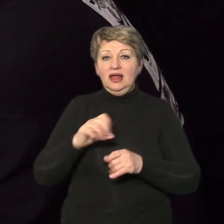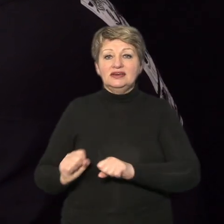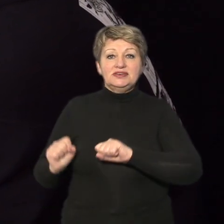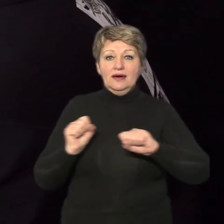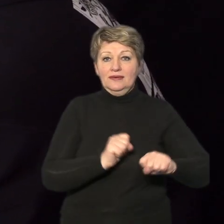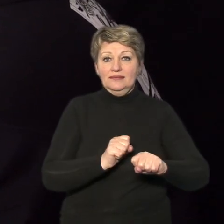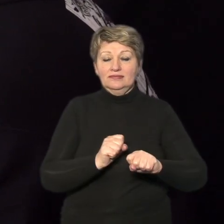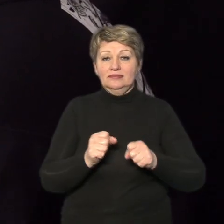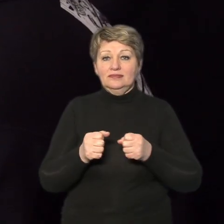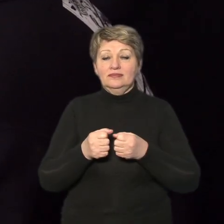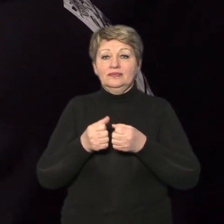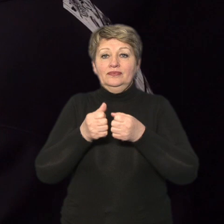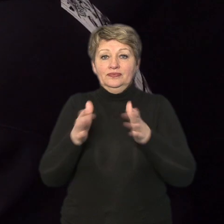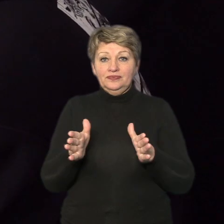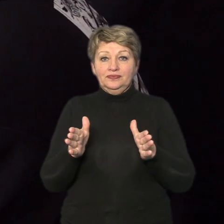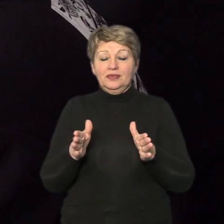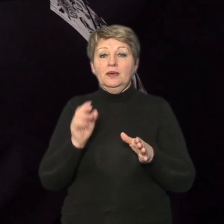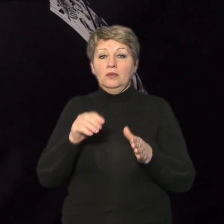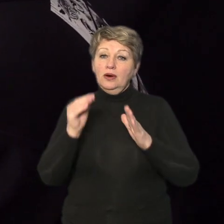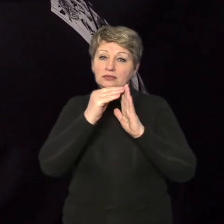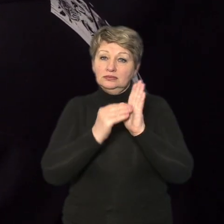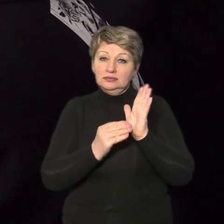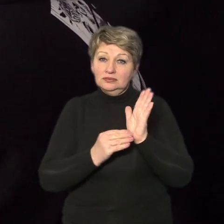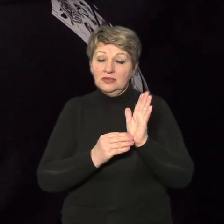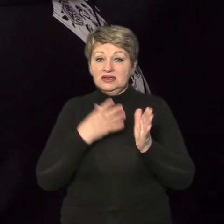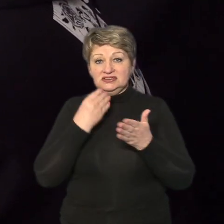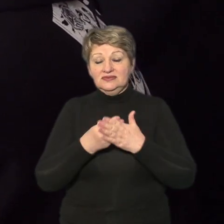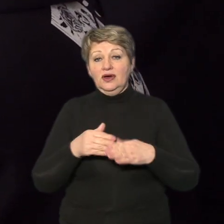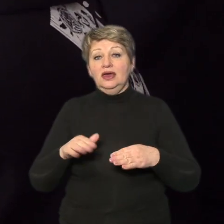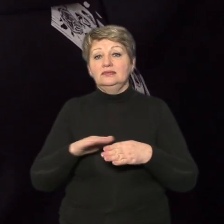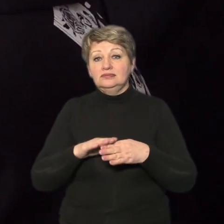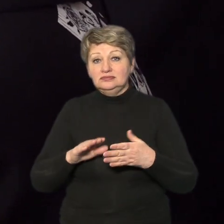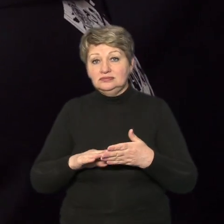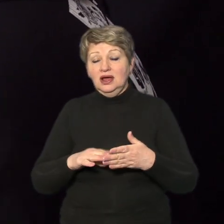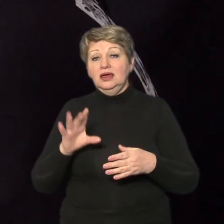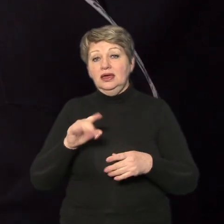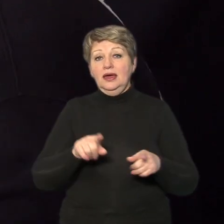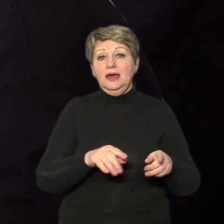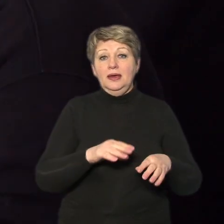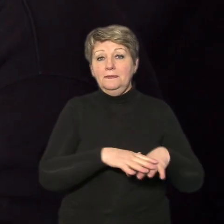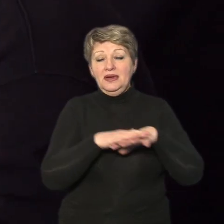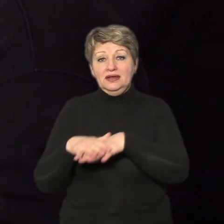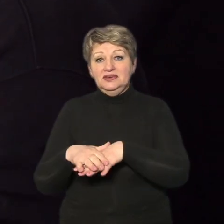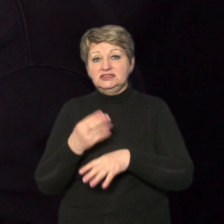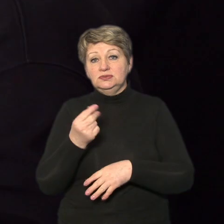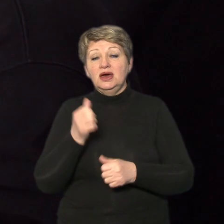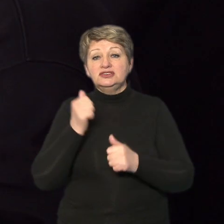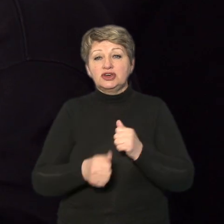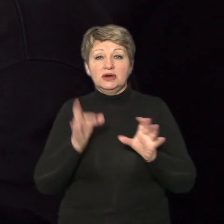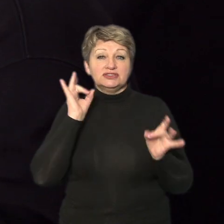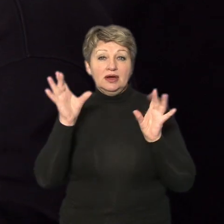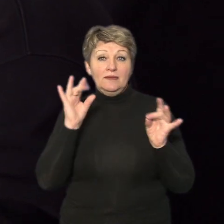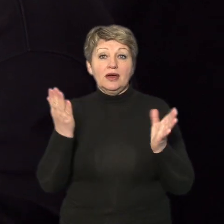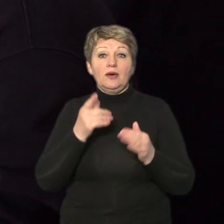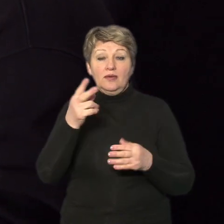де можна вписати свої дані і перевести гроші також з кожної реклами яку ви